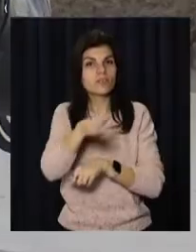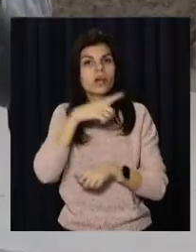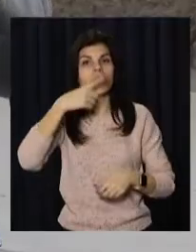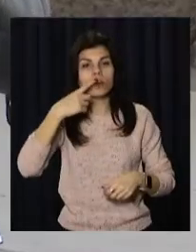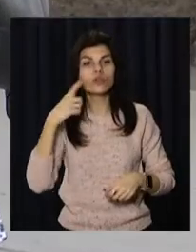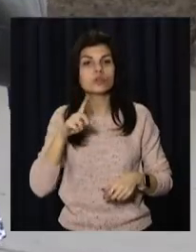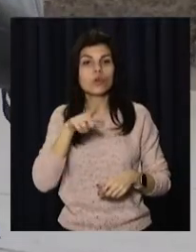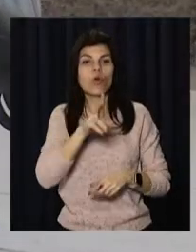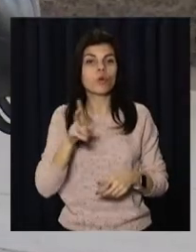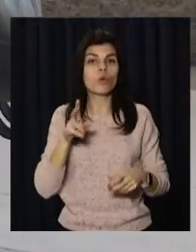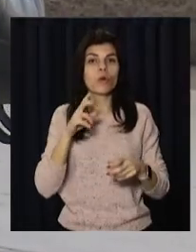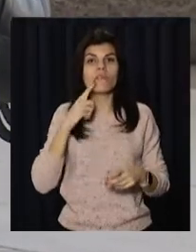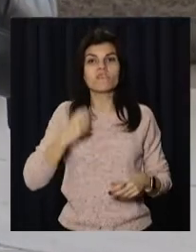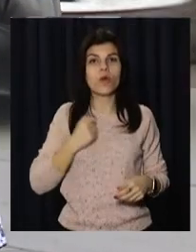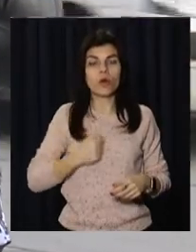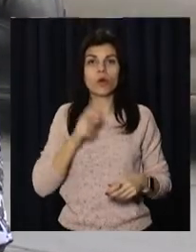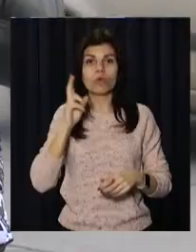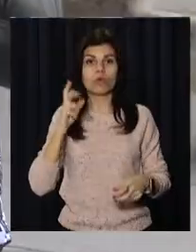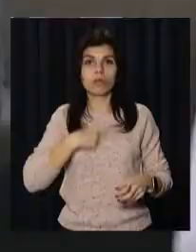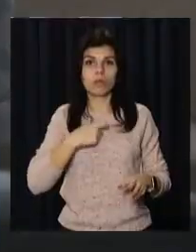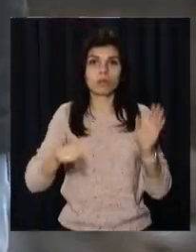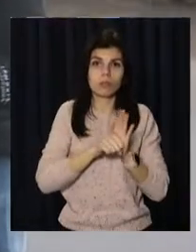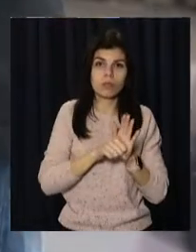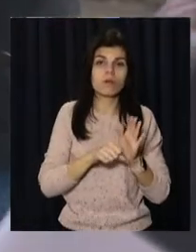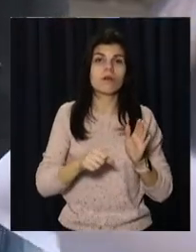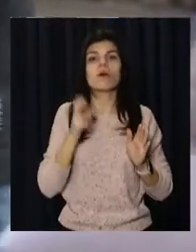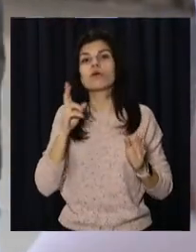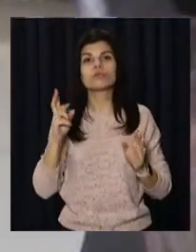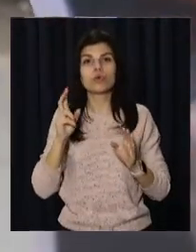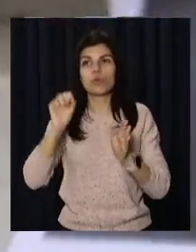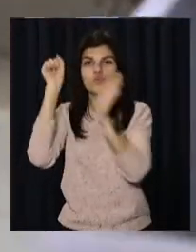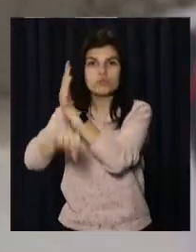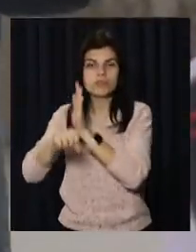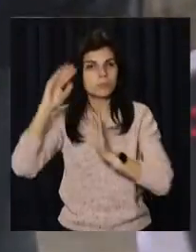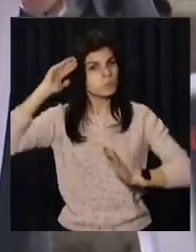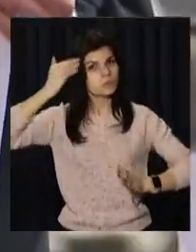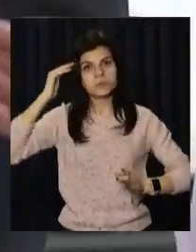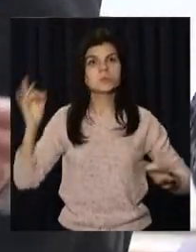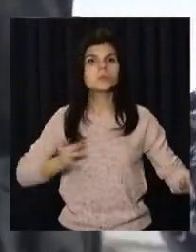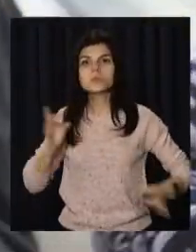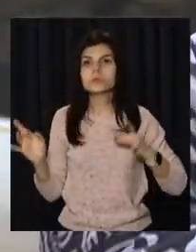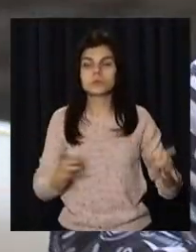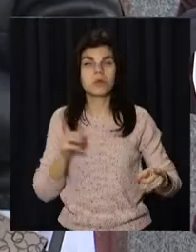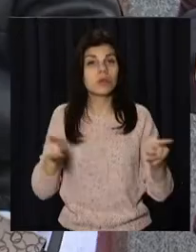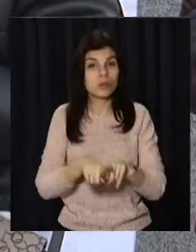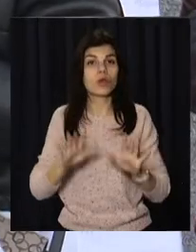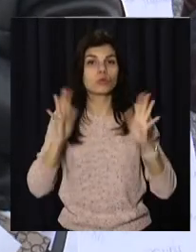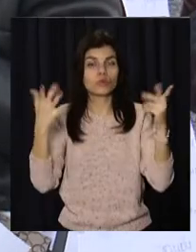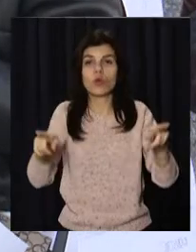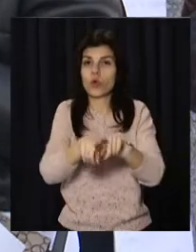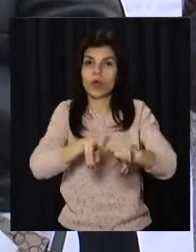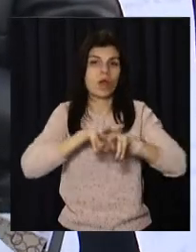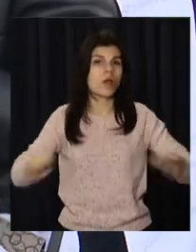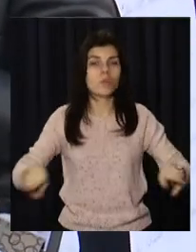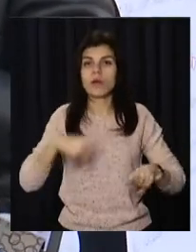зазначили, одних свавілля у війську довело до самогубства, інших спонукало до вбивства. Переконані, так сталося